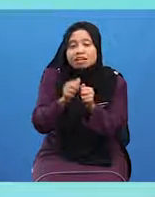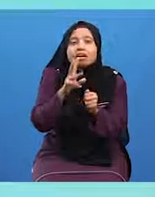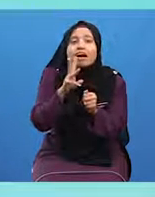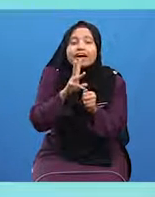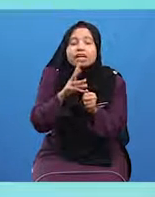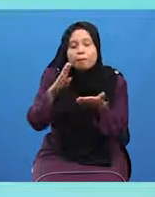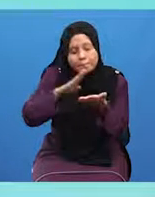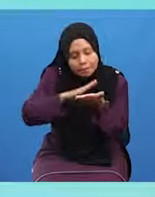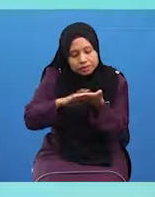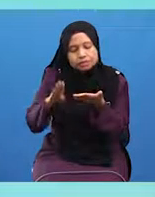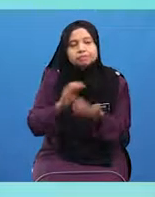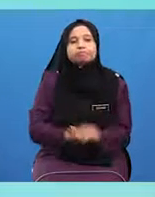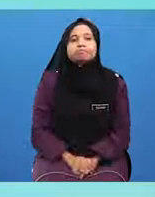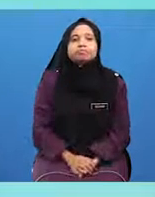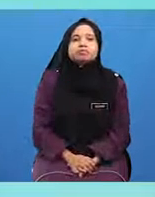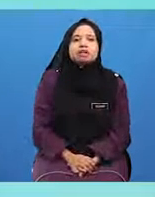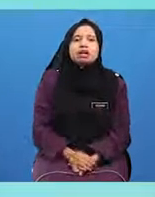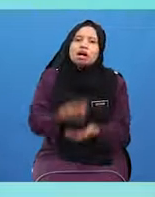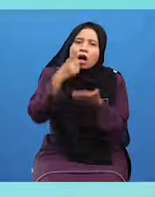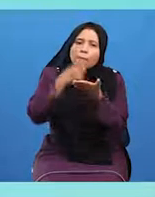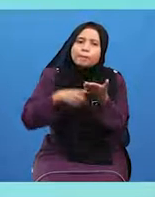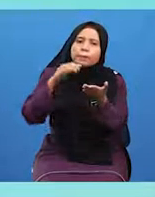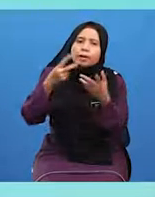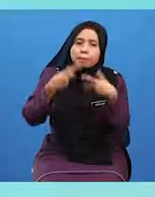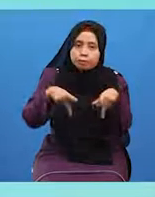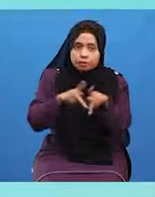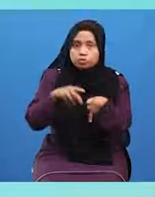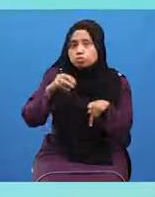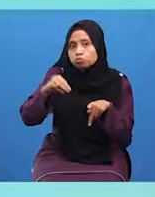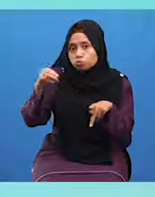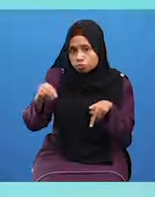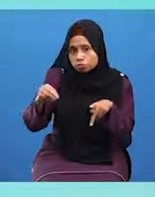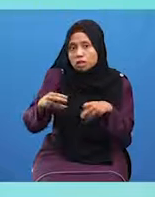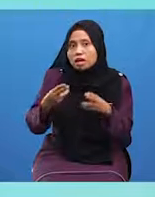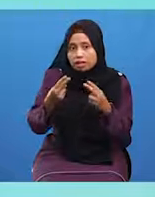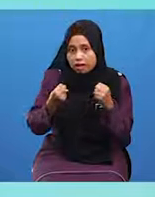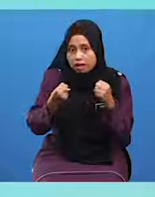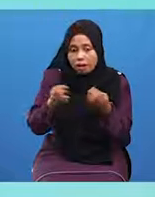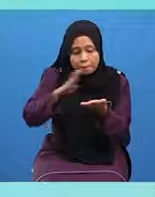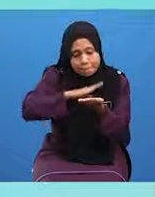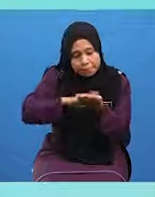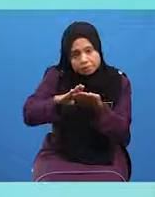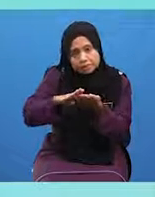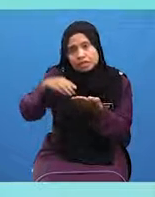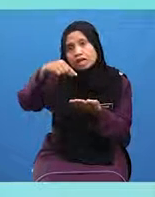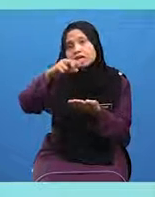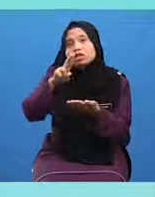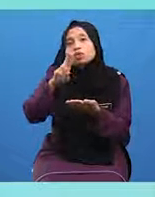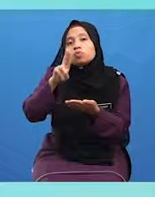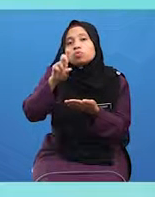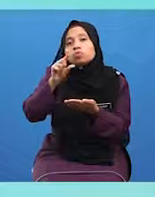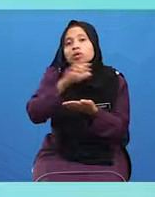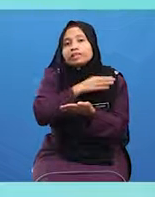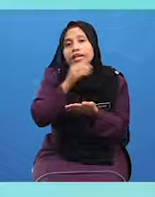Apa yang penting Murid-murid Hendaklah Membersihkan kubol Dan